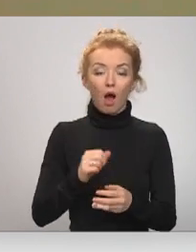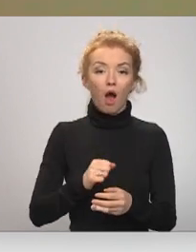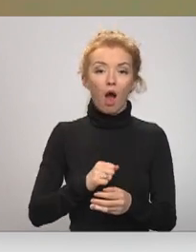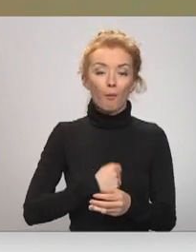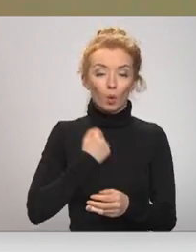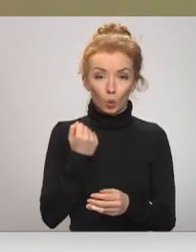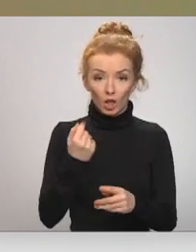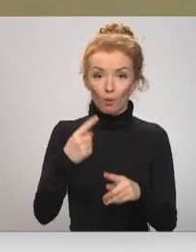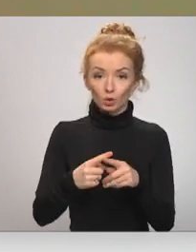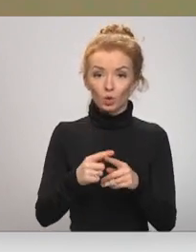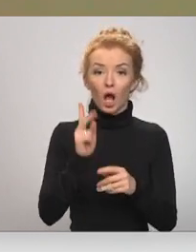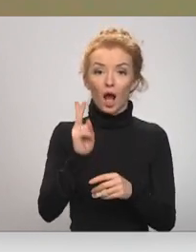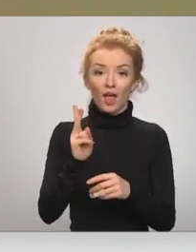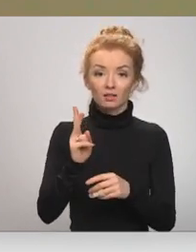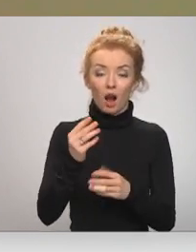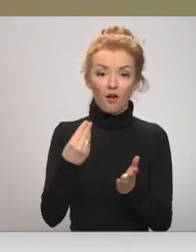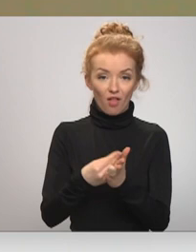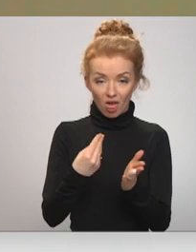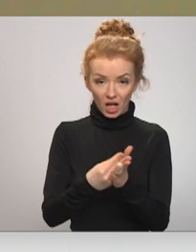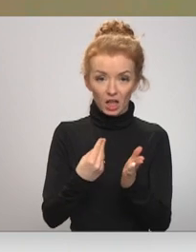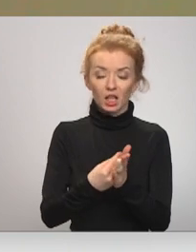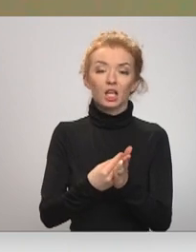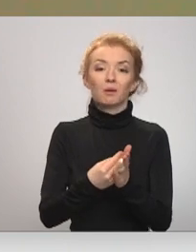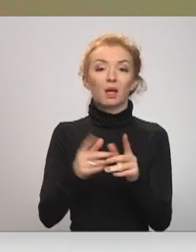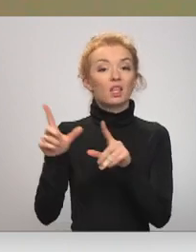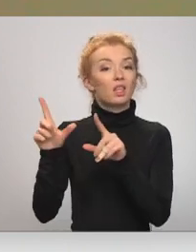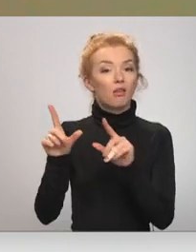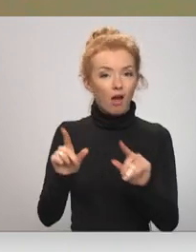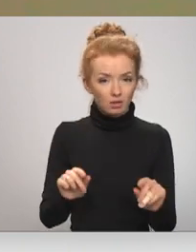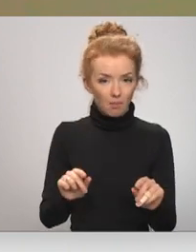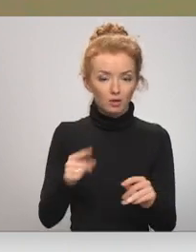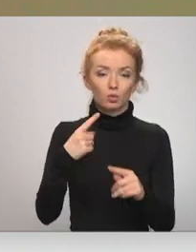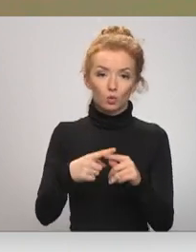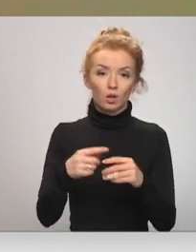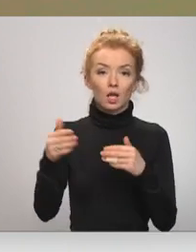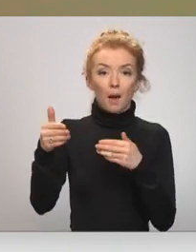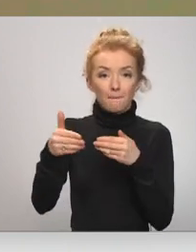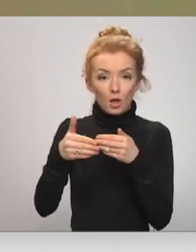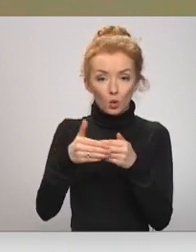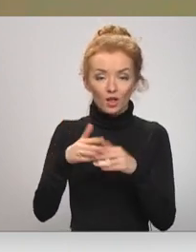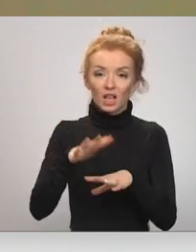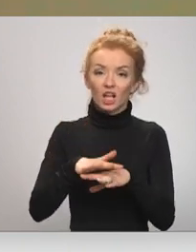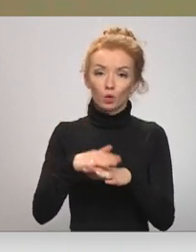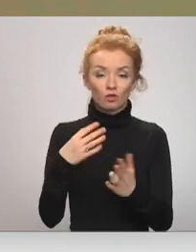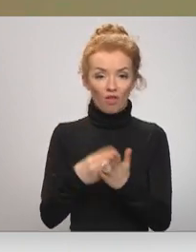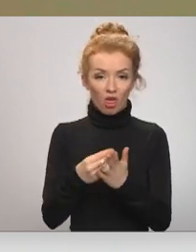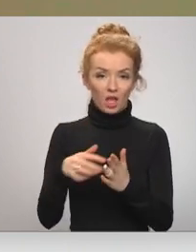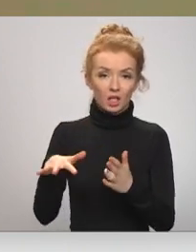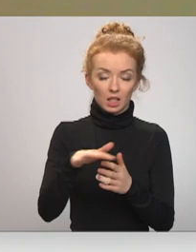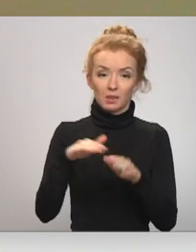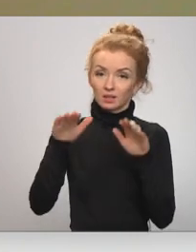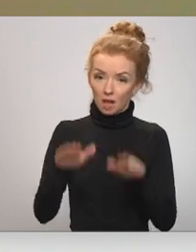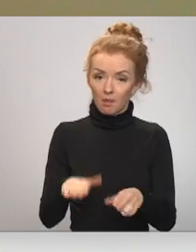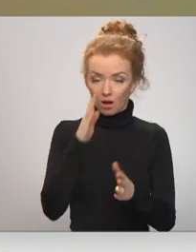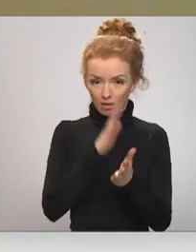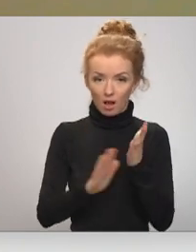un attiecīga kadastrāvā vērtība ir jāsamazina un jāpietuvina tirgus vērtībai, kas noteikti ir zemāk